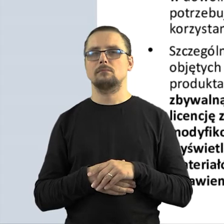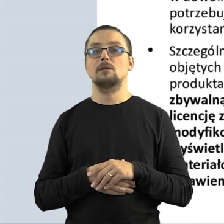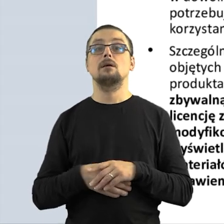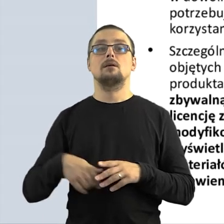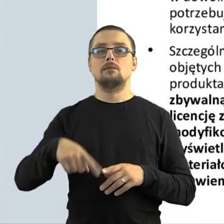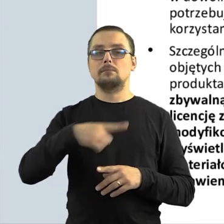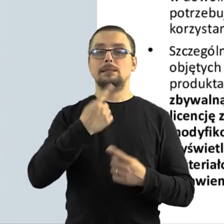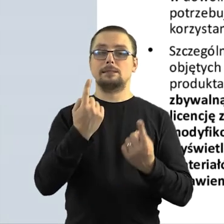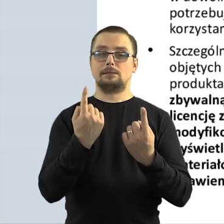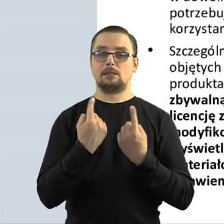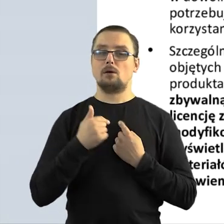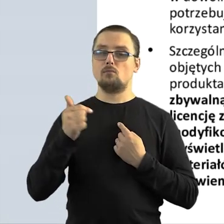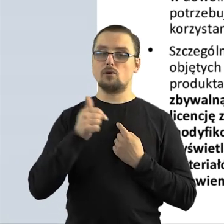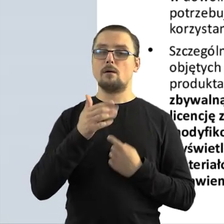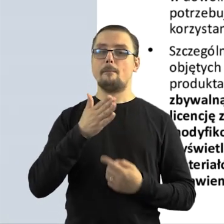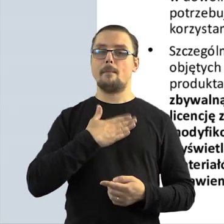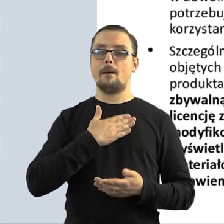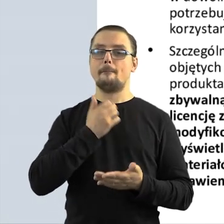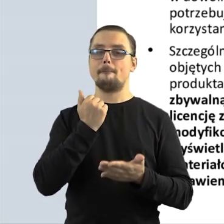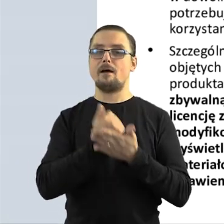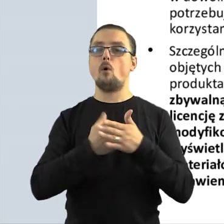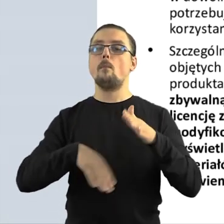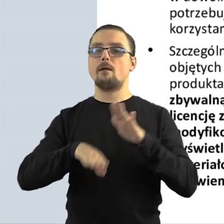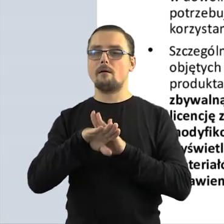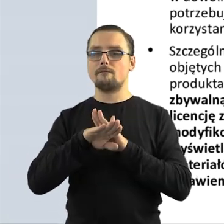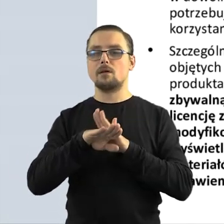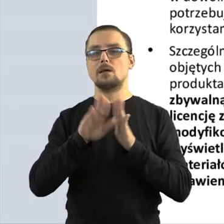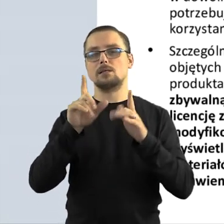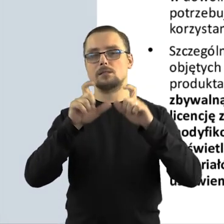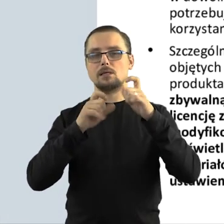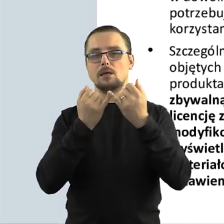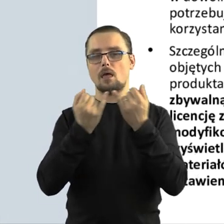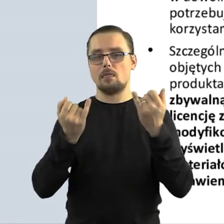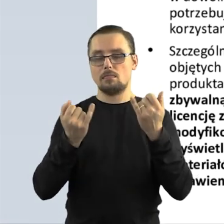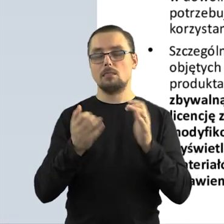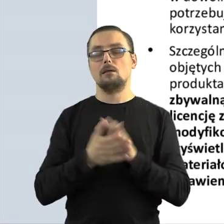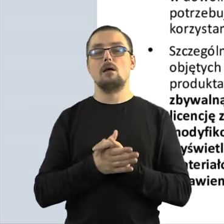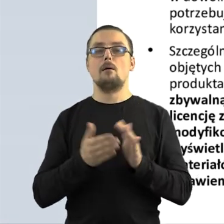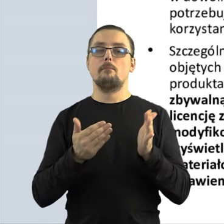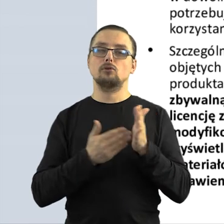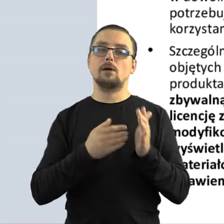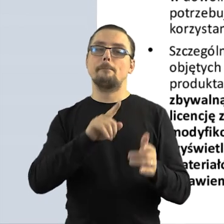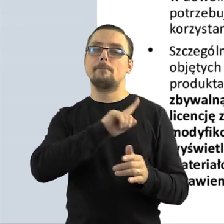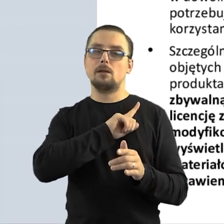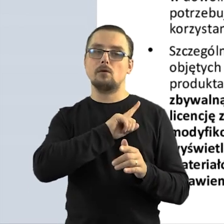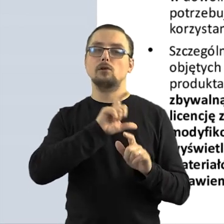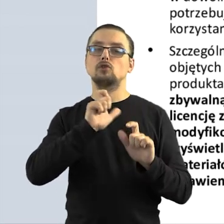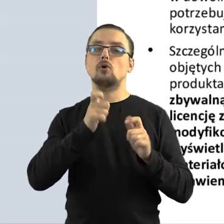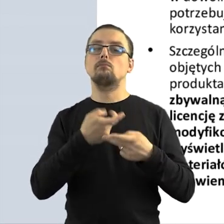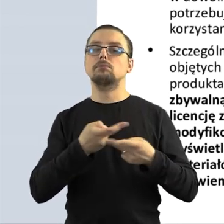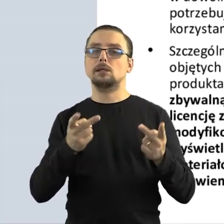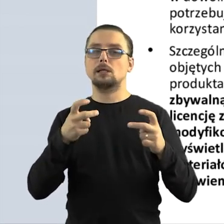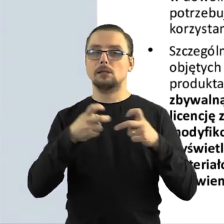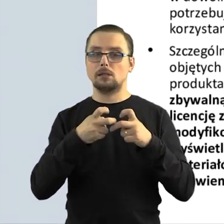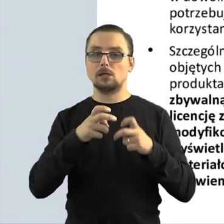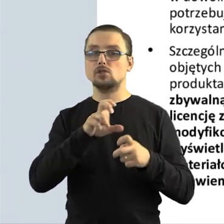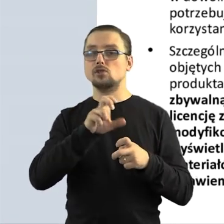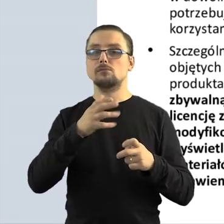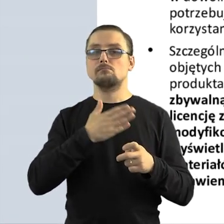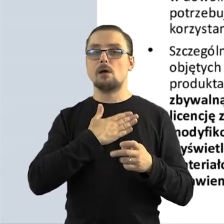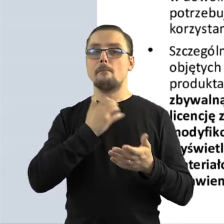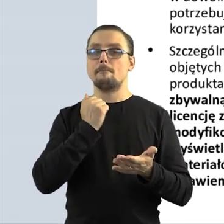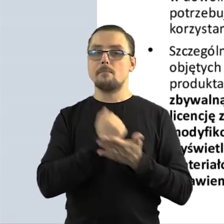licencji niewyłącznej. Czyli żeby udzielić do czegoś licencji, sami musimy mieć do tego prawa, czy nie muszą Państwo dbać o to, co rozpowszechniają w